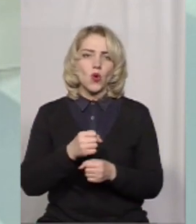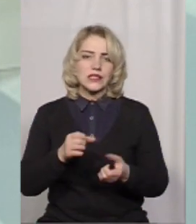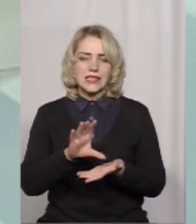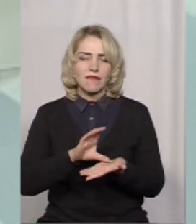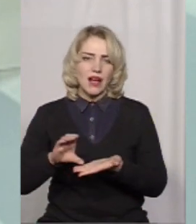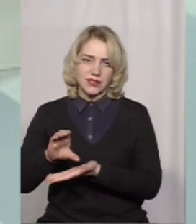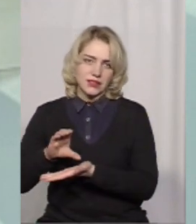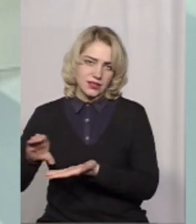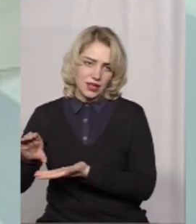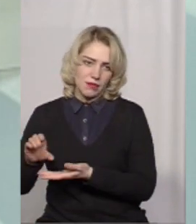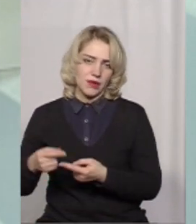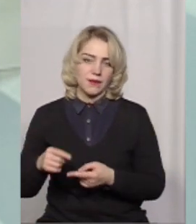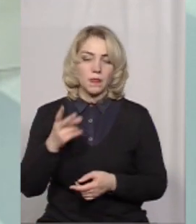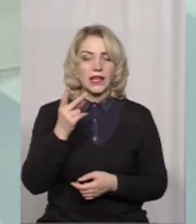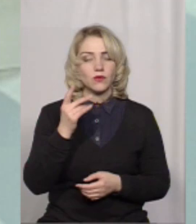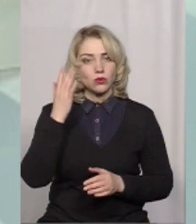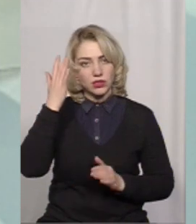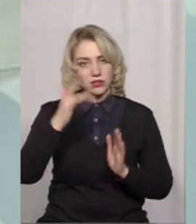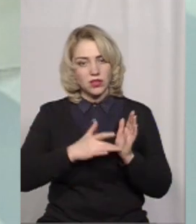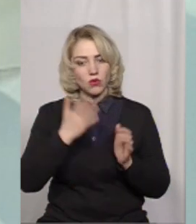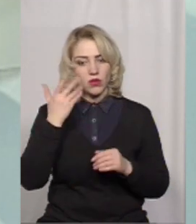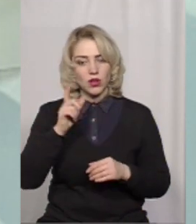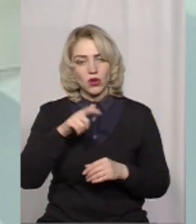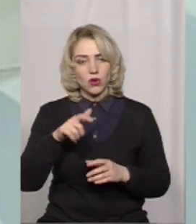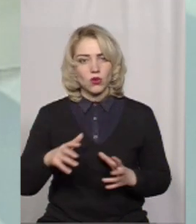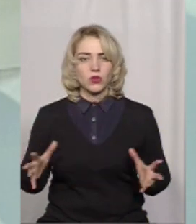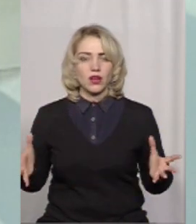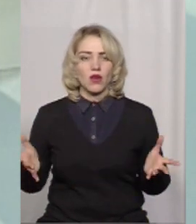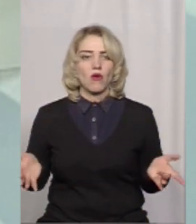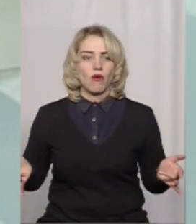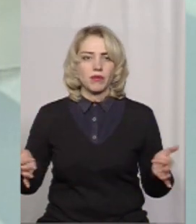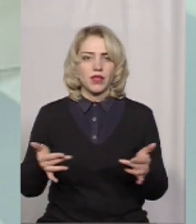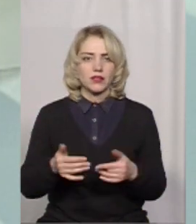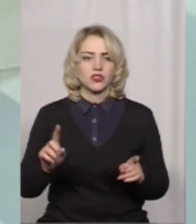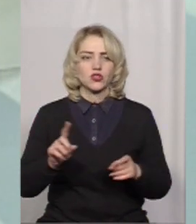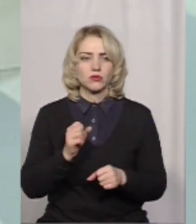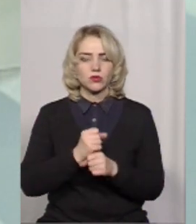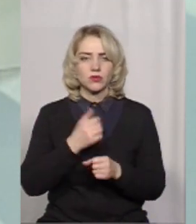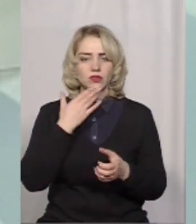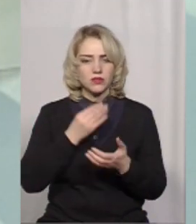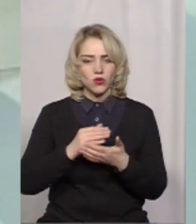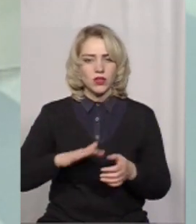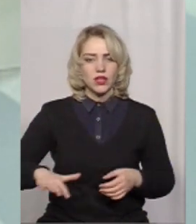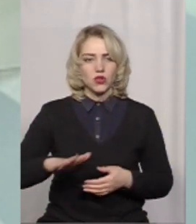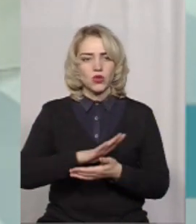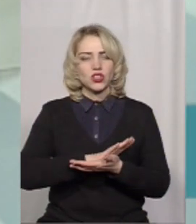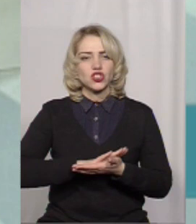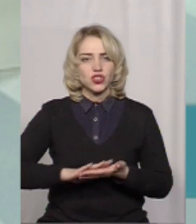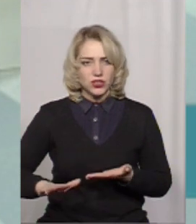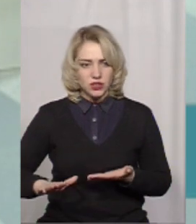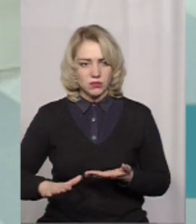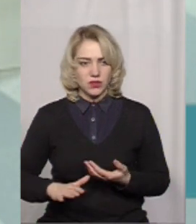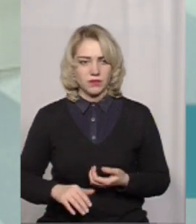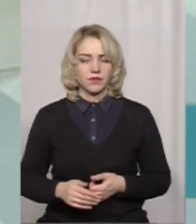на зимовий період. Потім друга ціль, коли люди об'єднувалися для того, щоб зробити свою територію чистою, береги річки чистою.